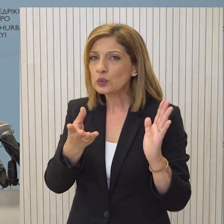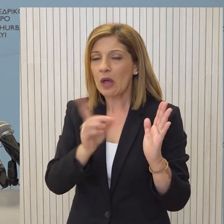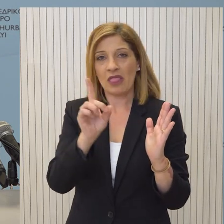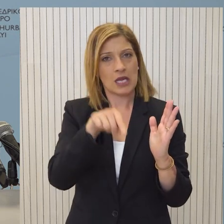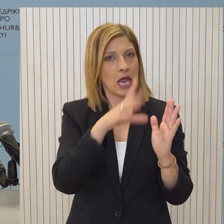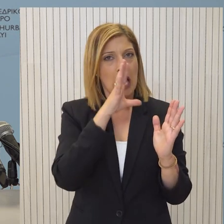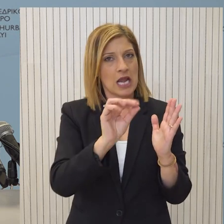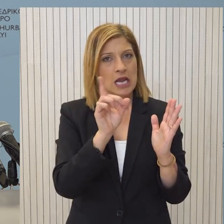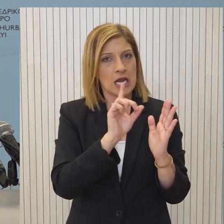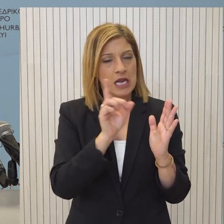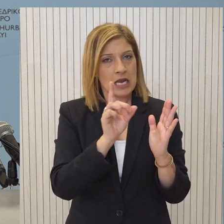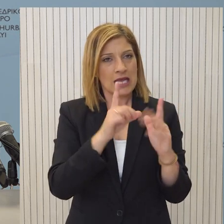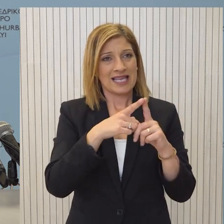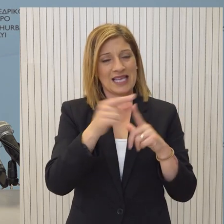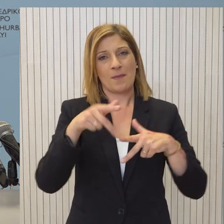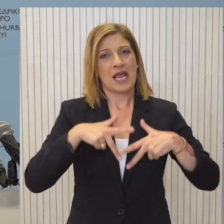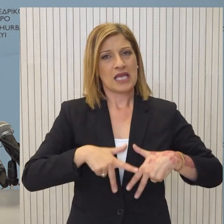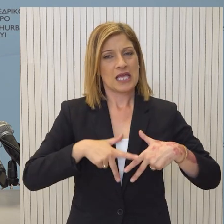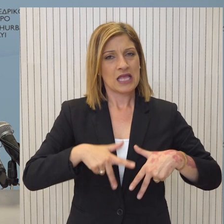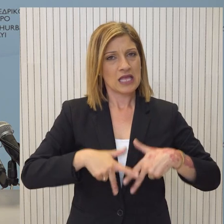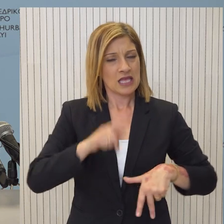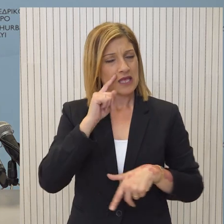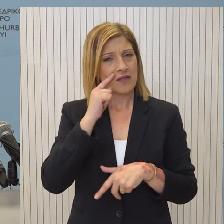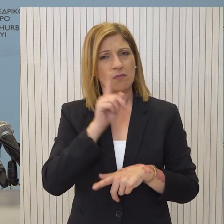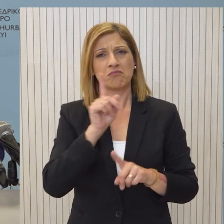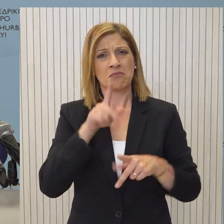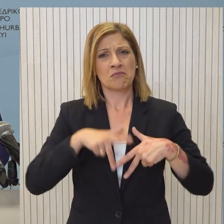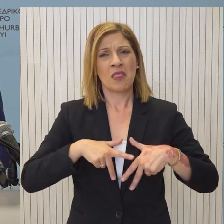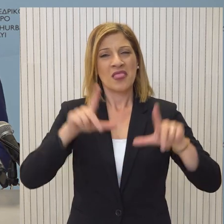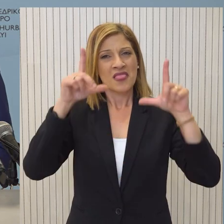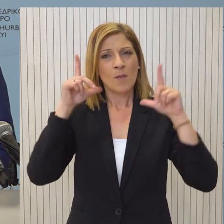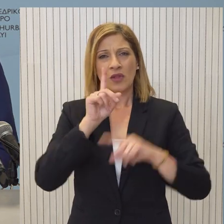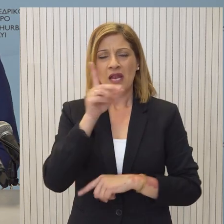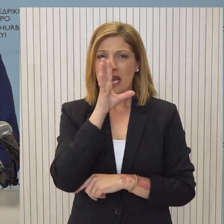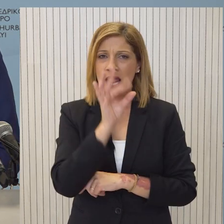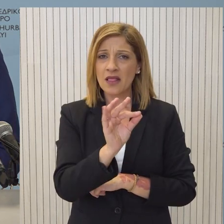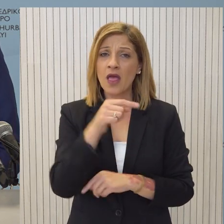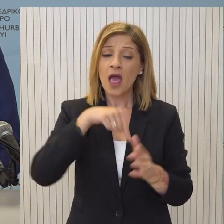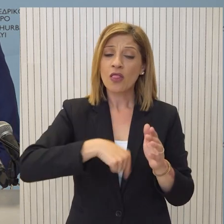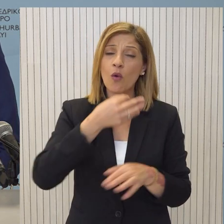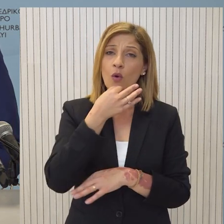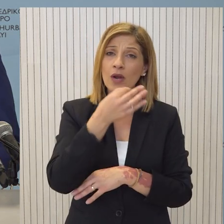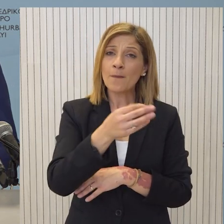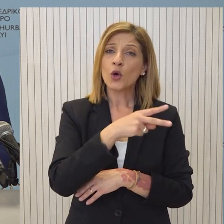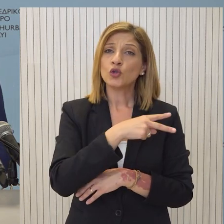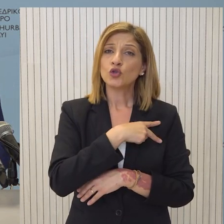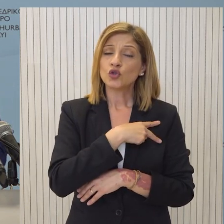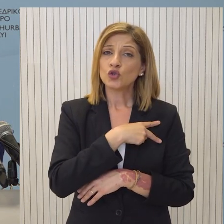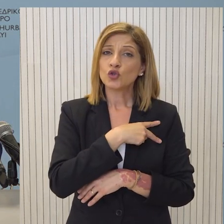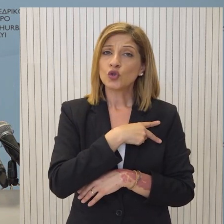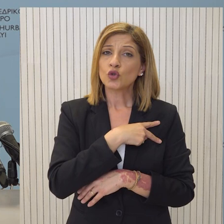την τοποθέτηση της Κυπριακής Δημοκρατίας και εδώ θα πρέπει να πω ότι θα ήταν ορθότερο να